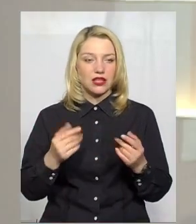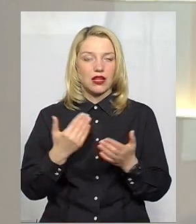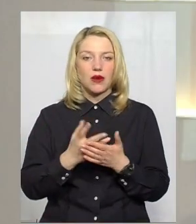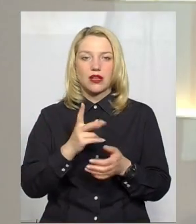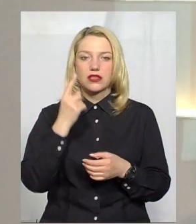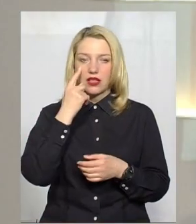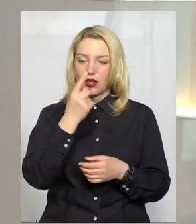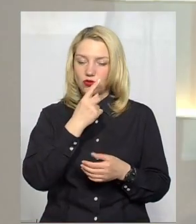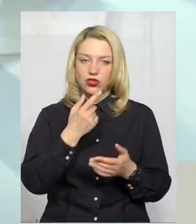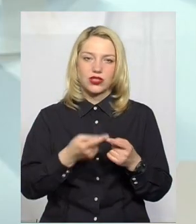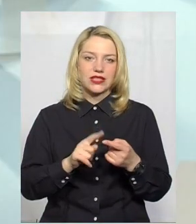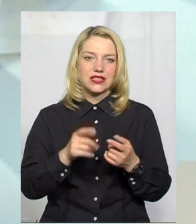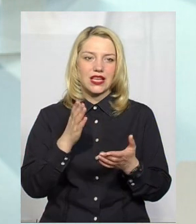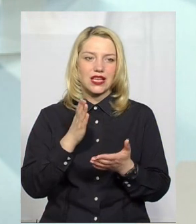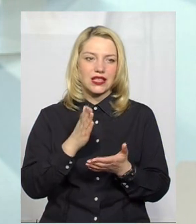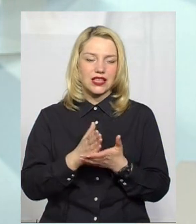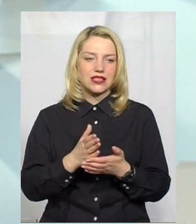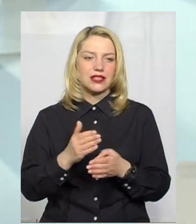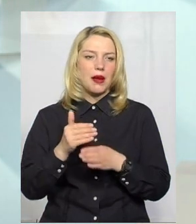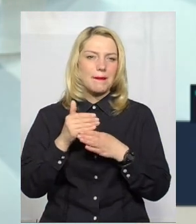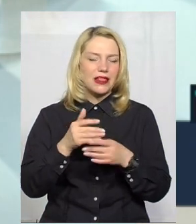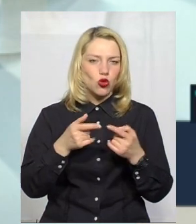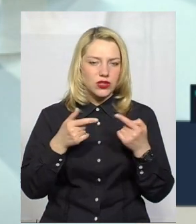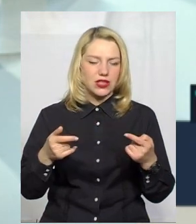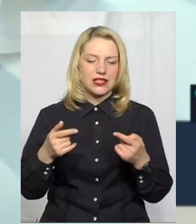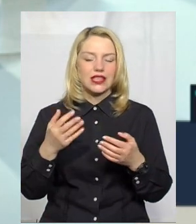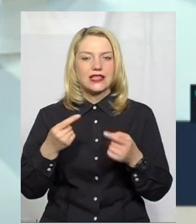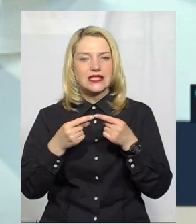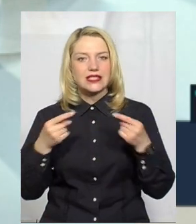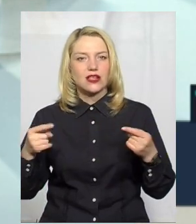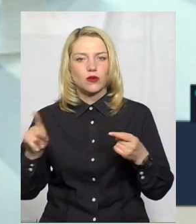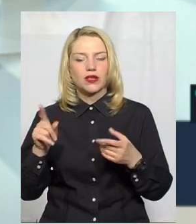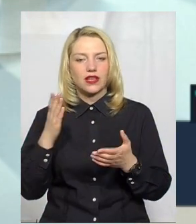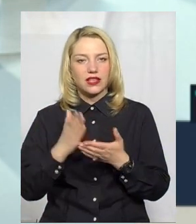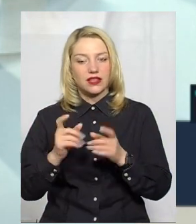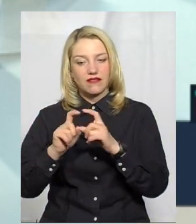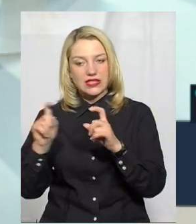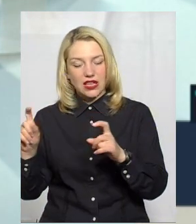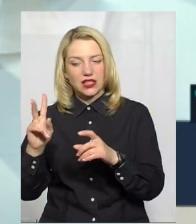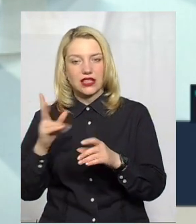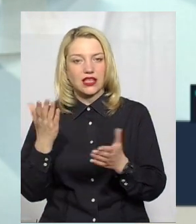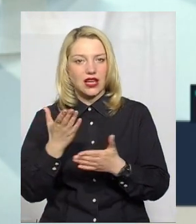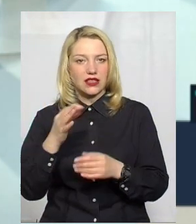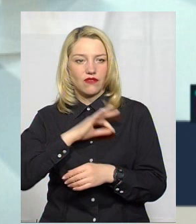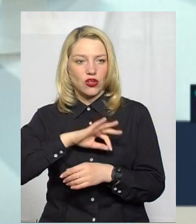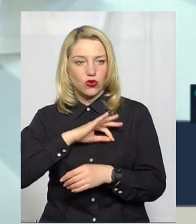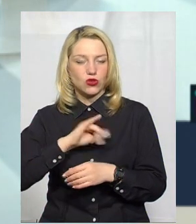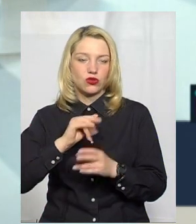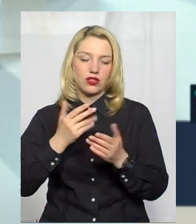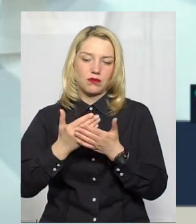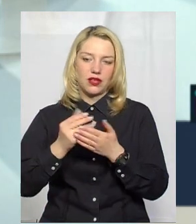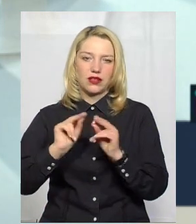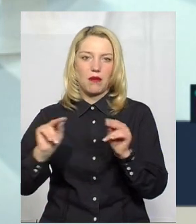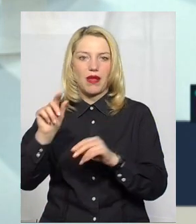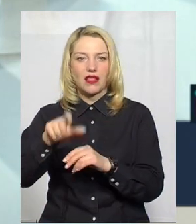наочні? Так, це є певні методики, певні засоби, які є в закладі, і які використовують, зокрема, і педагоги